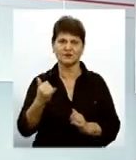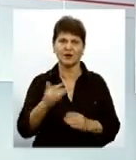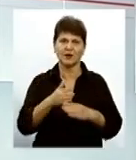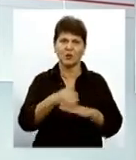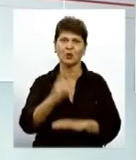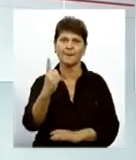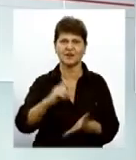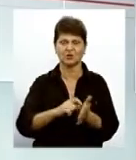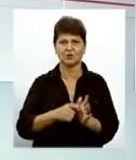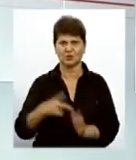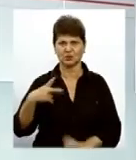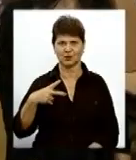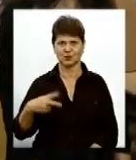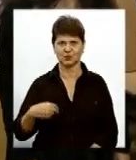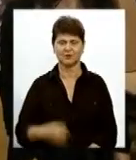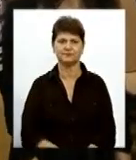першого класу його донька